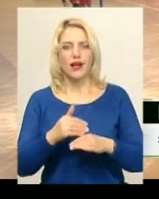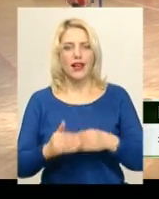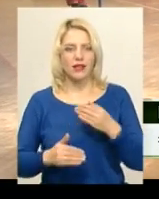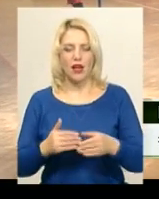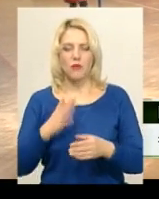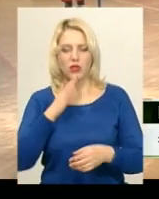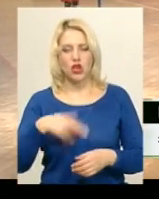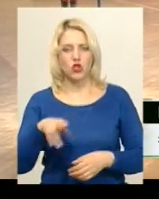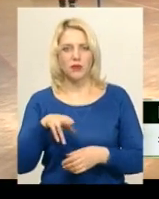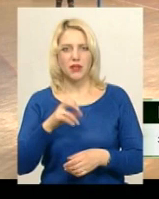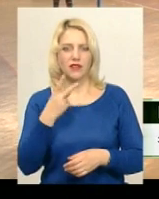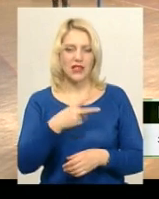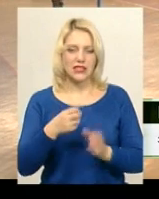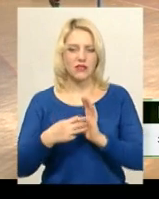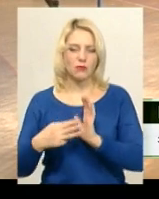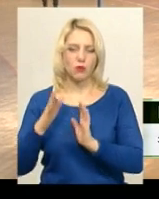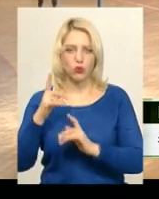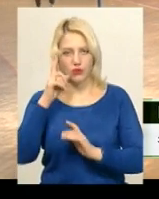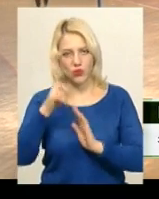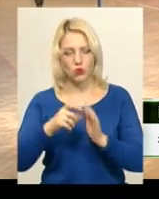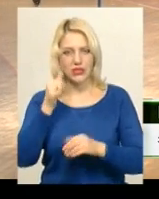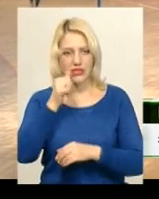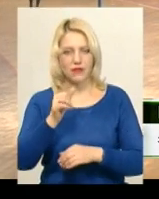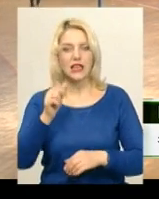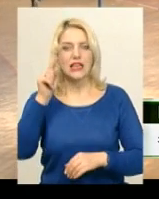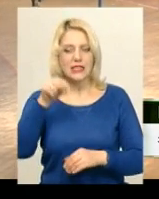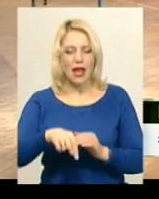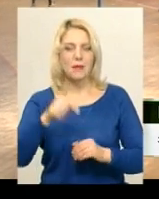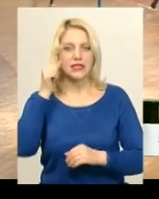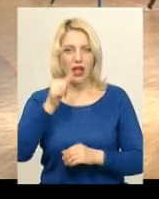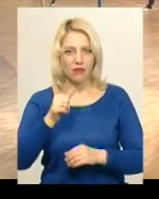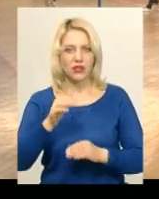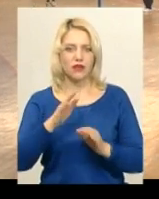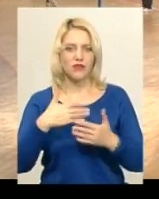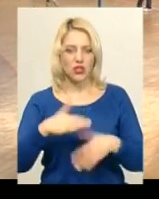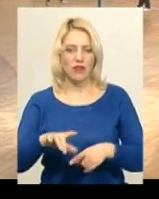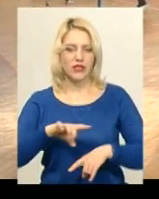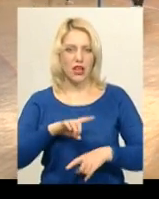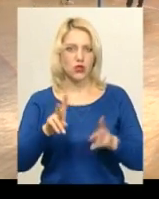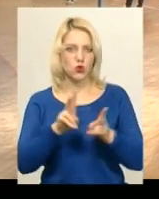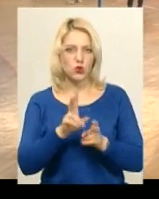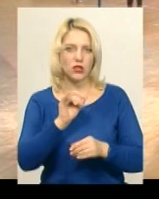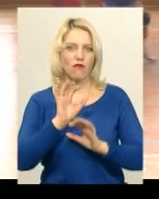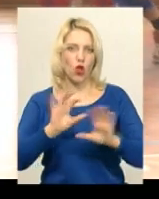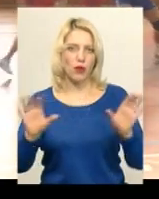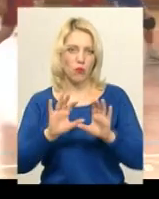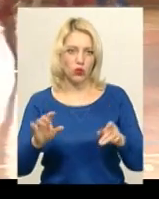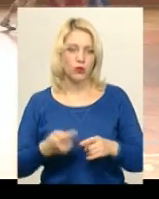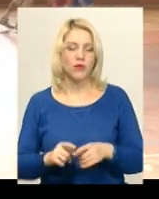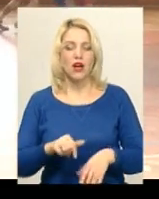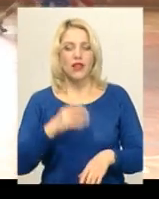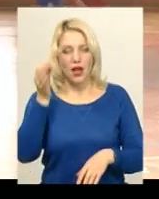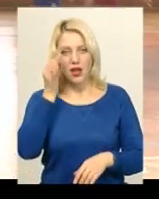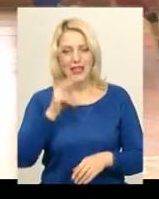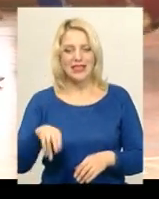-2018» будуть відомі завтра. Саме завтра вже фінальні зустрічі з волейболу. Нагадаємо,